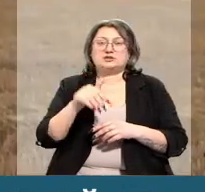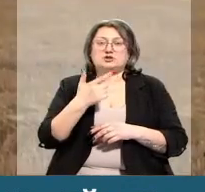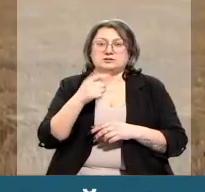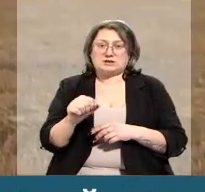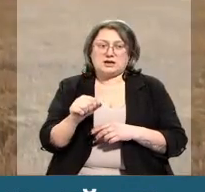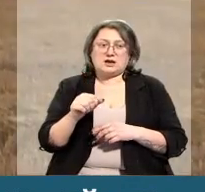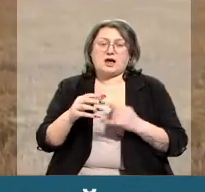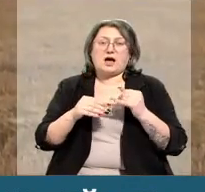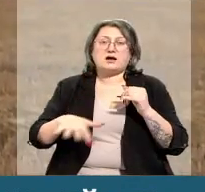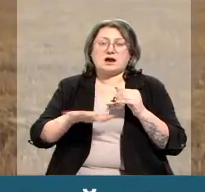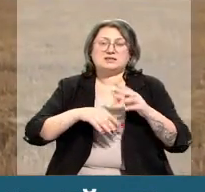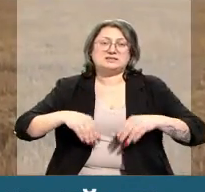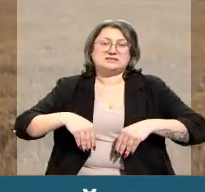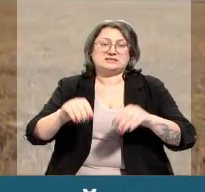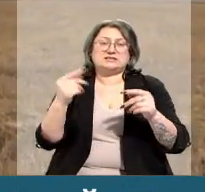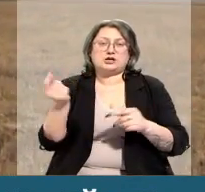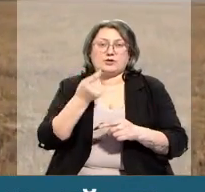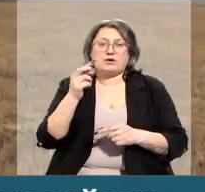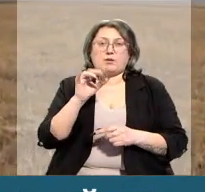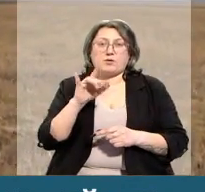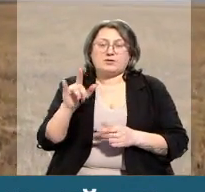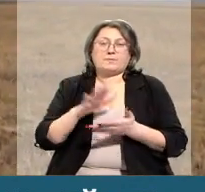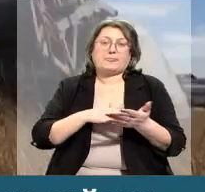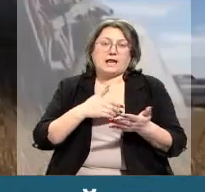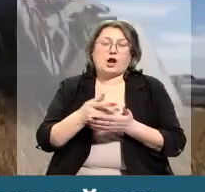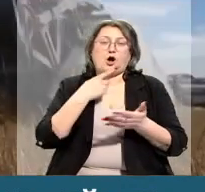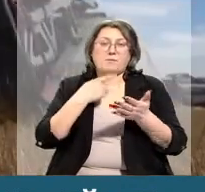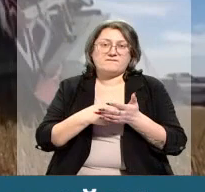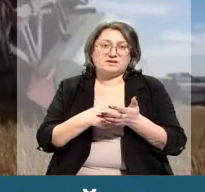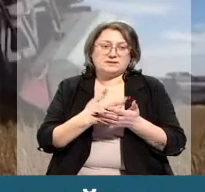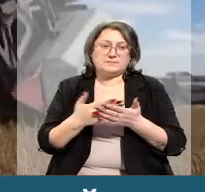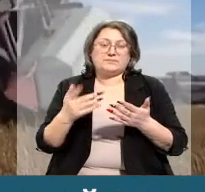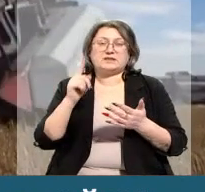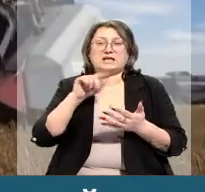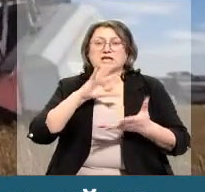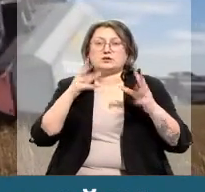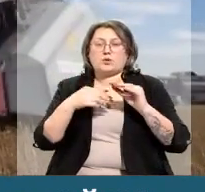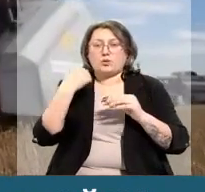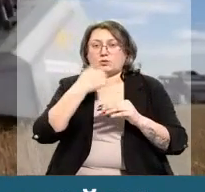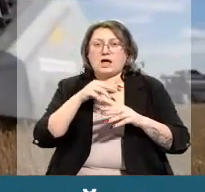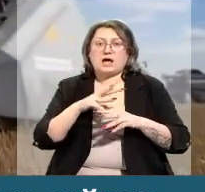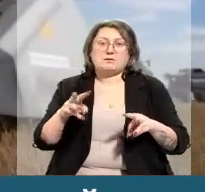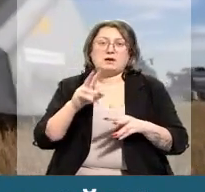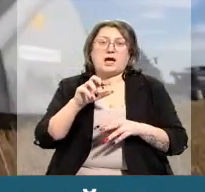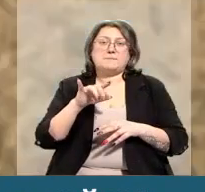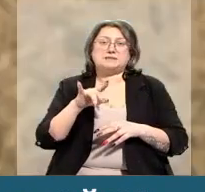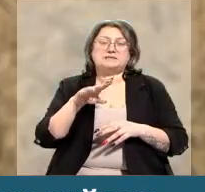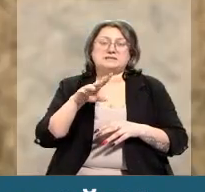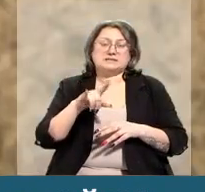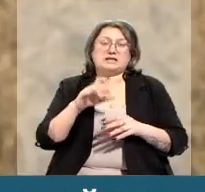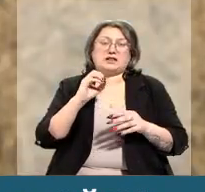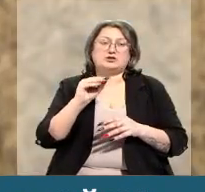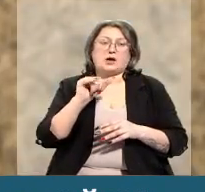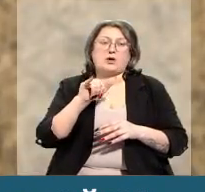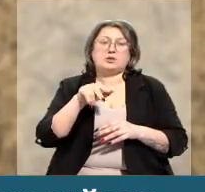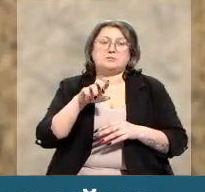гектаров аграрии засеяли зерновые, бобовые, масличные и кормовые культуры. Такие итоги года подвел Аким Камыстинского района Ерлан